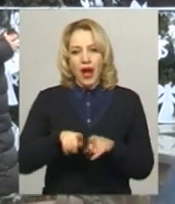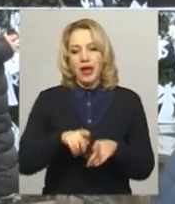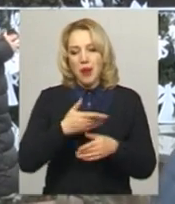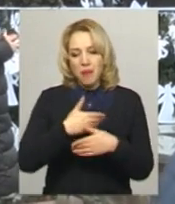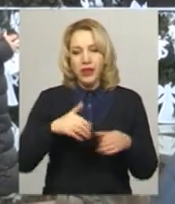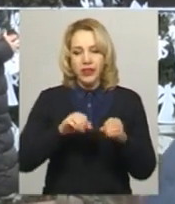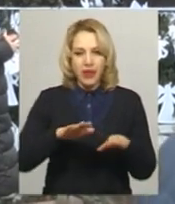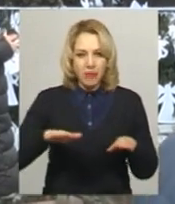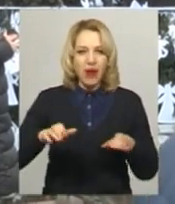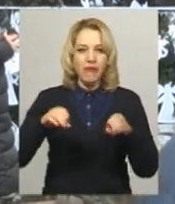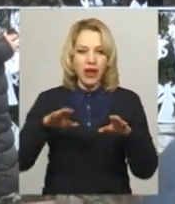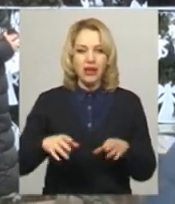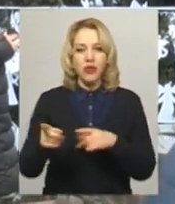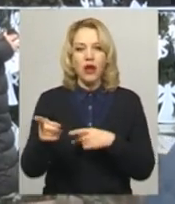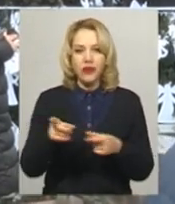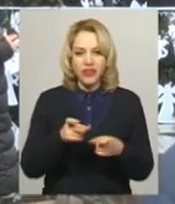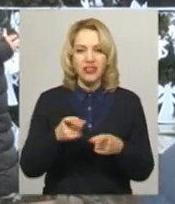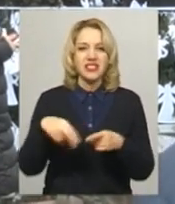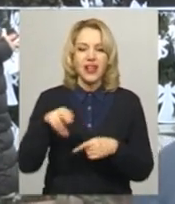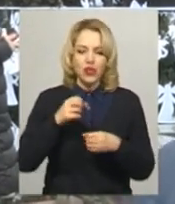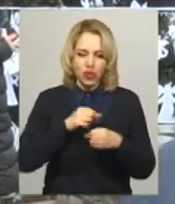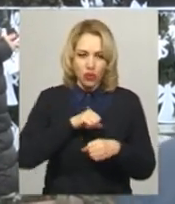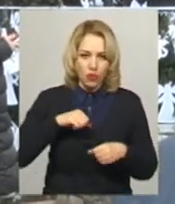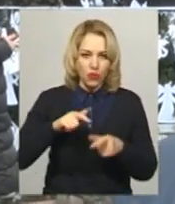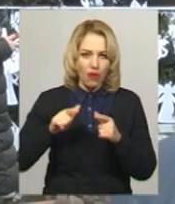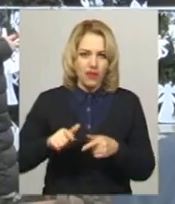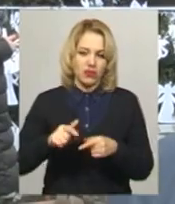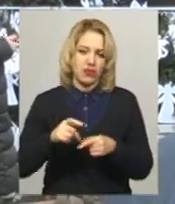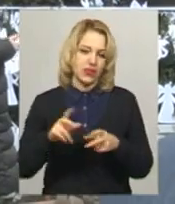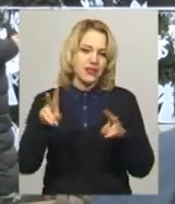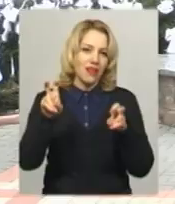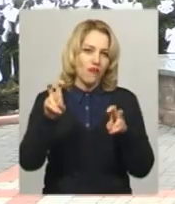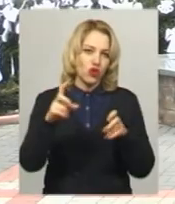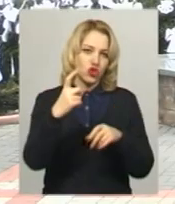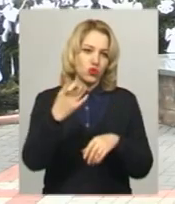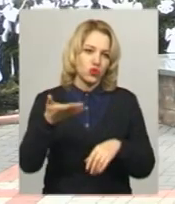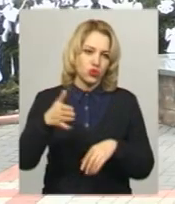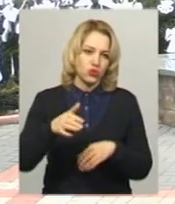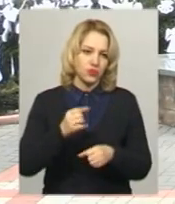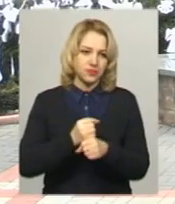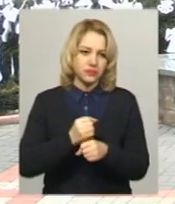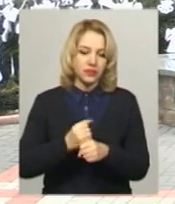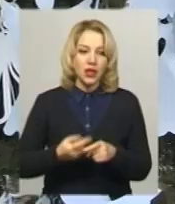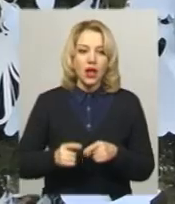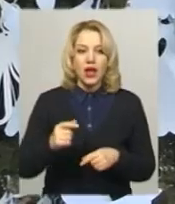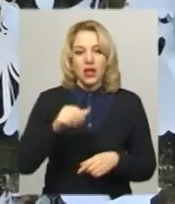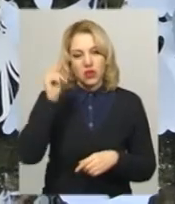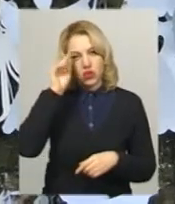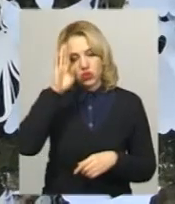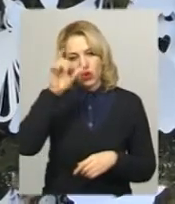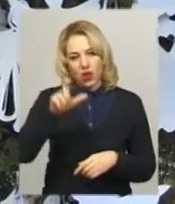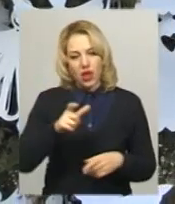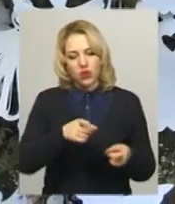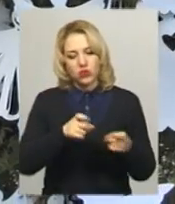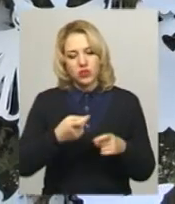вирішили долучитися добровільно, чисто символічно 100 штучок. Школяр Богдан Філіпчук до акції долучився, бо